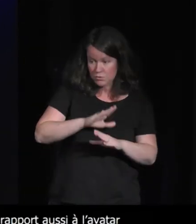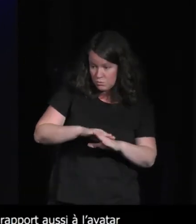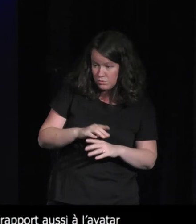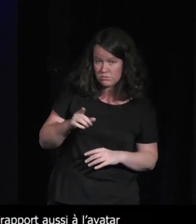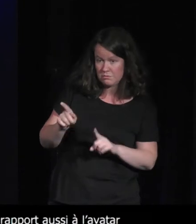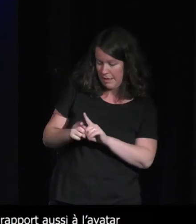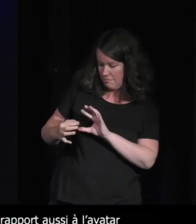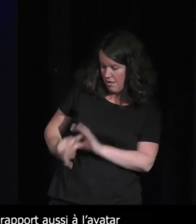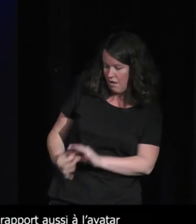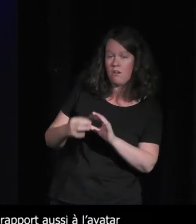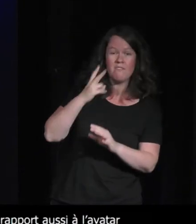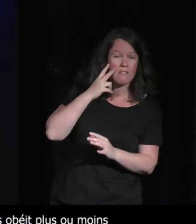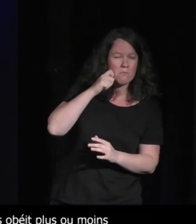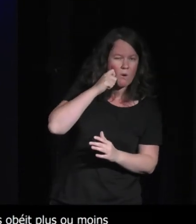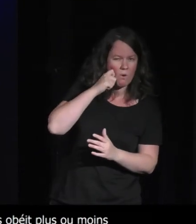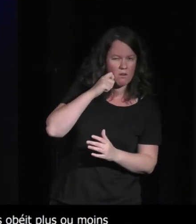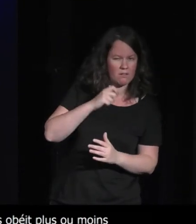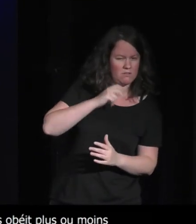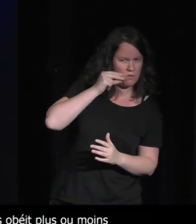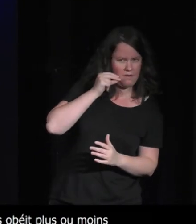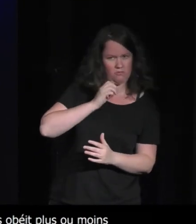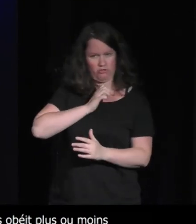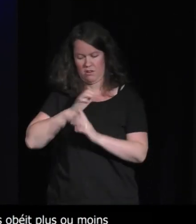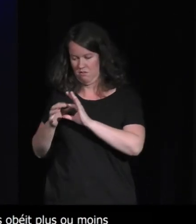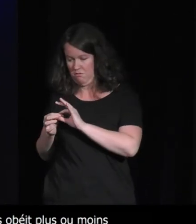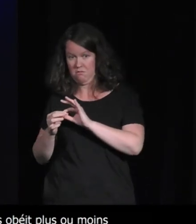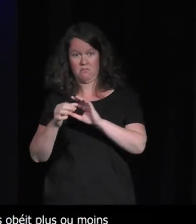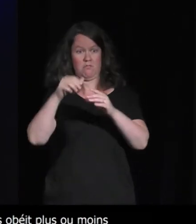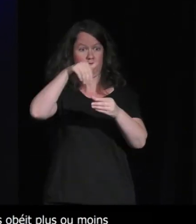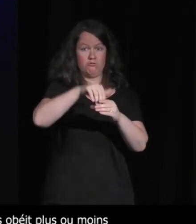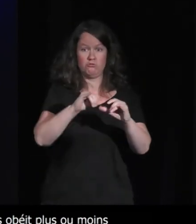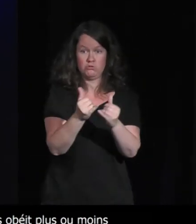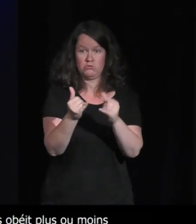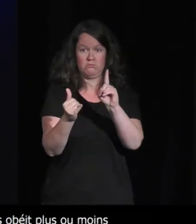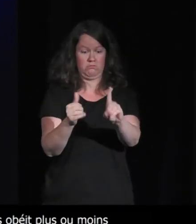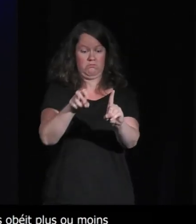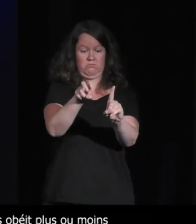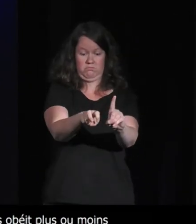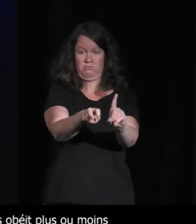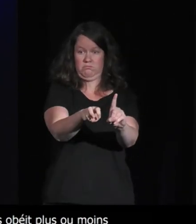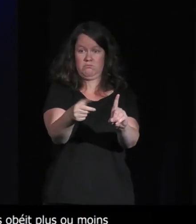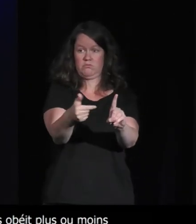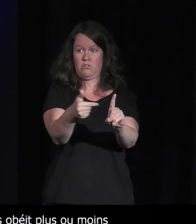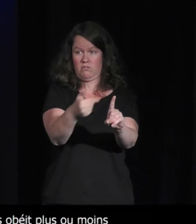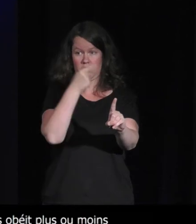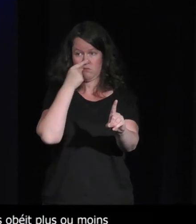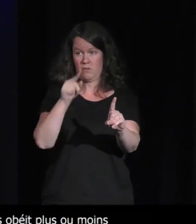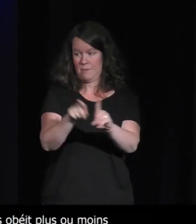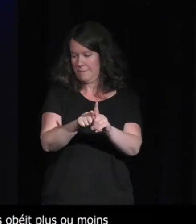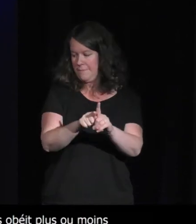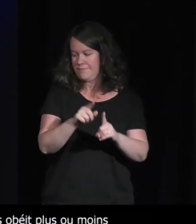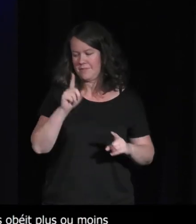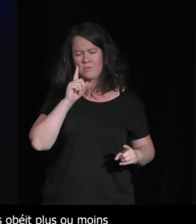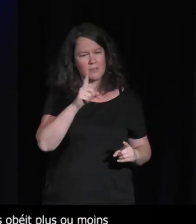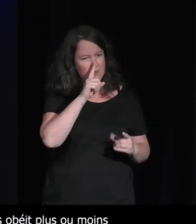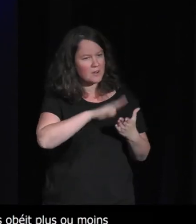quasiment celui si on y pense du rapport que l'on a avec un avatar à la troisième personne je vais essayer de parler plus lentement pour nos amis qui